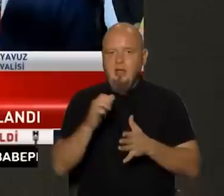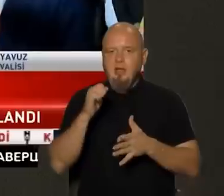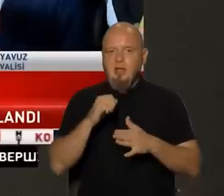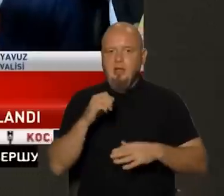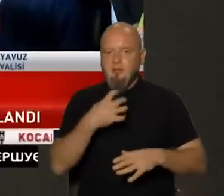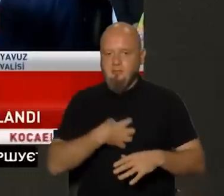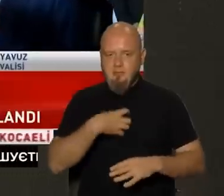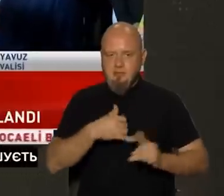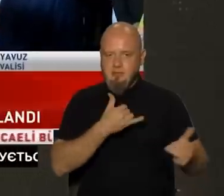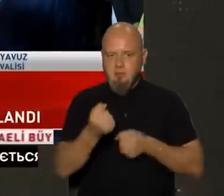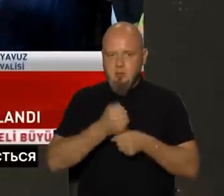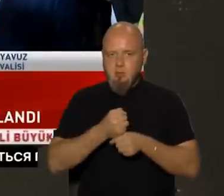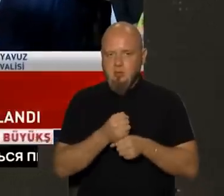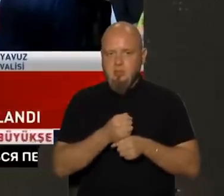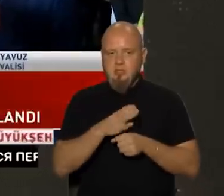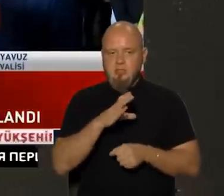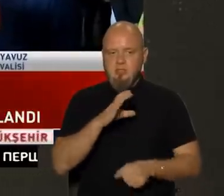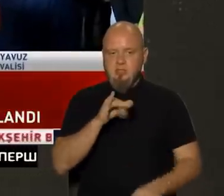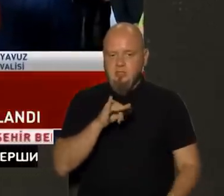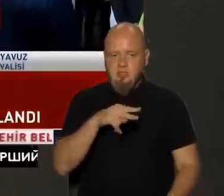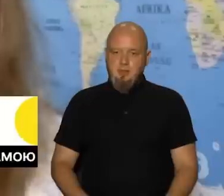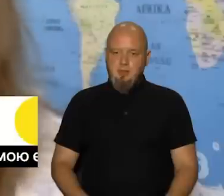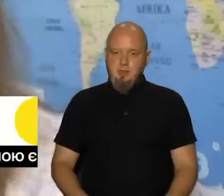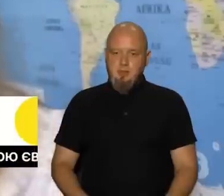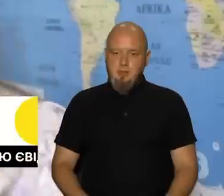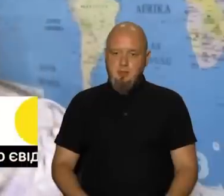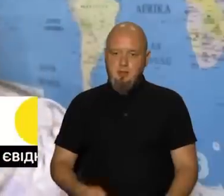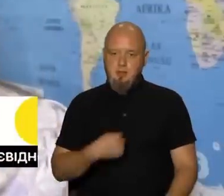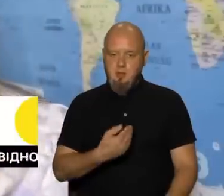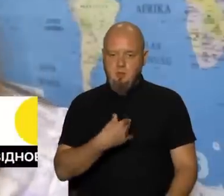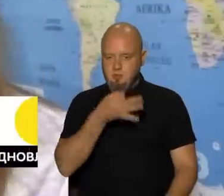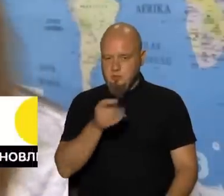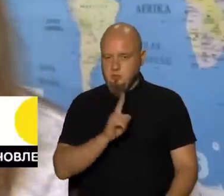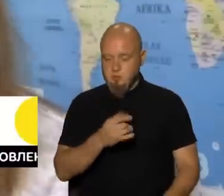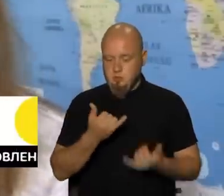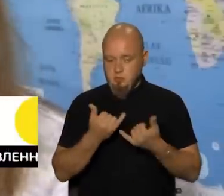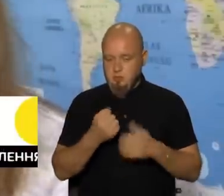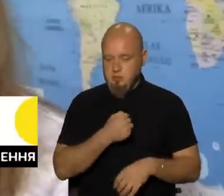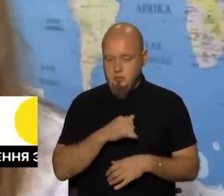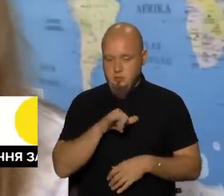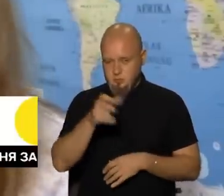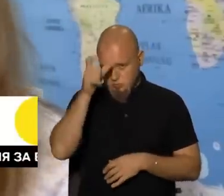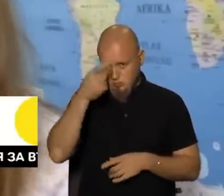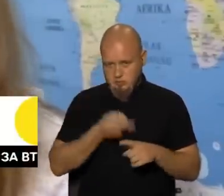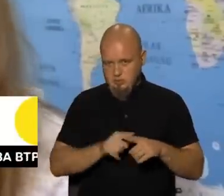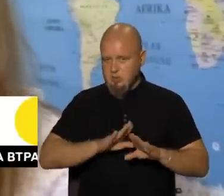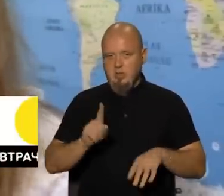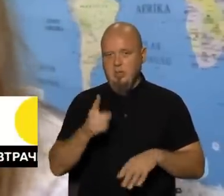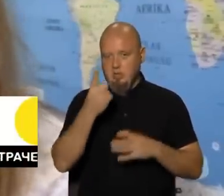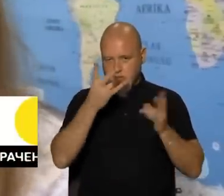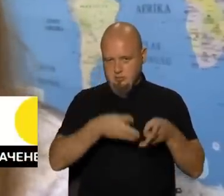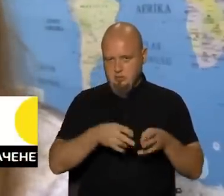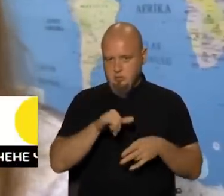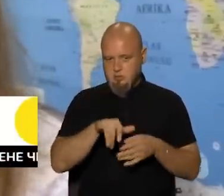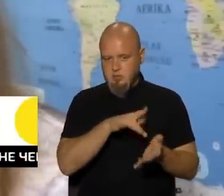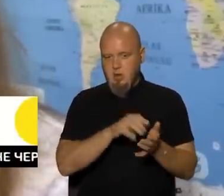забезпечення роботи силосів. Я хочу відзначити, що сьогодні, на жаль, у Туреччині це не єдиний інцидент.